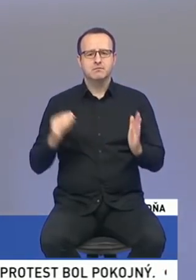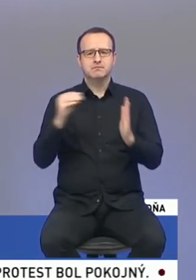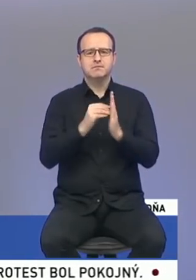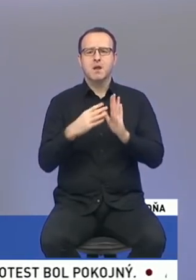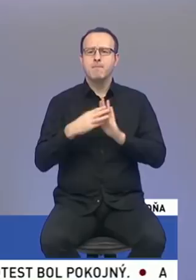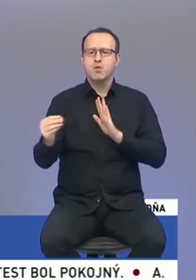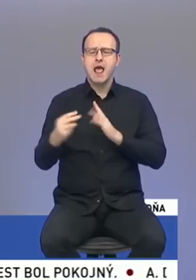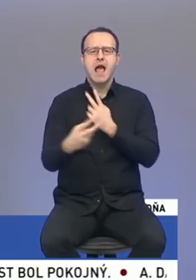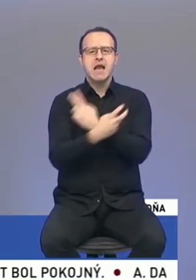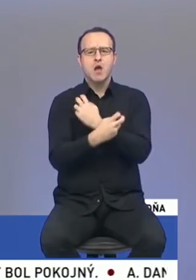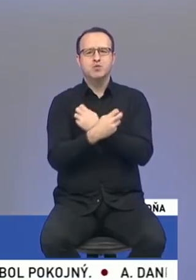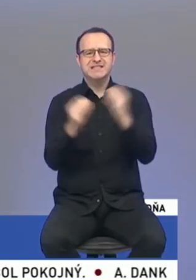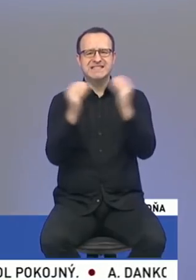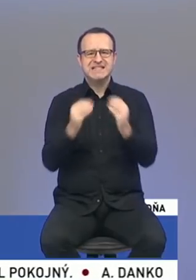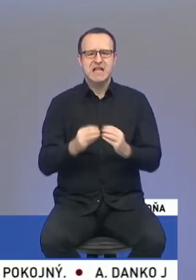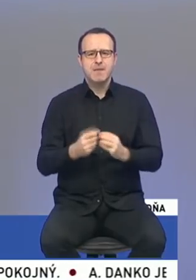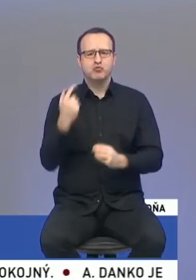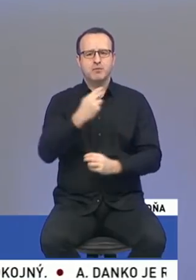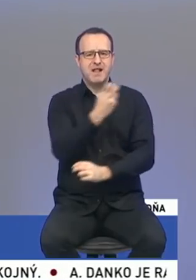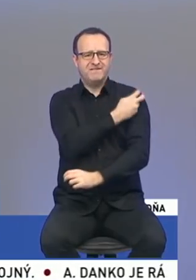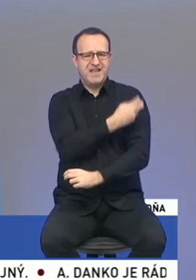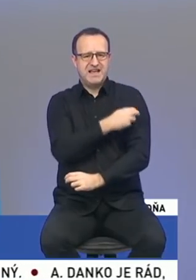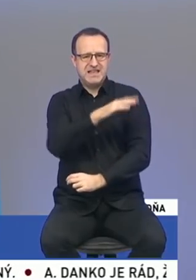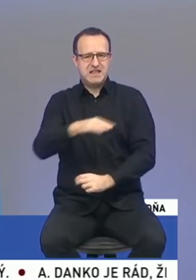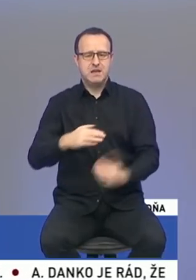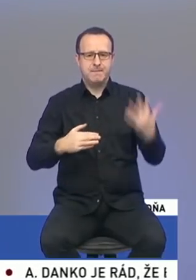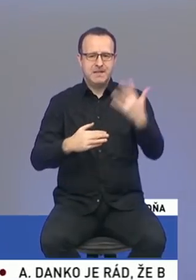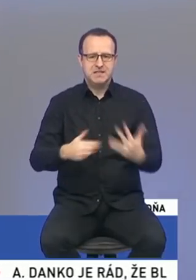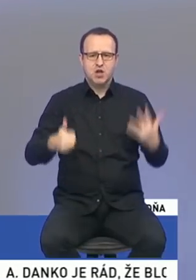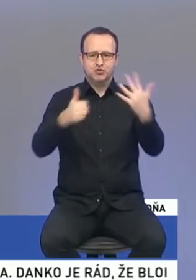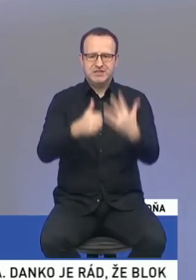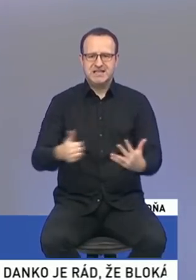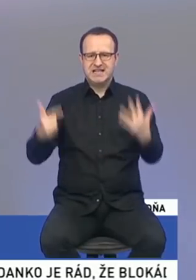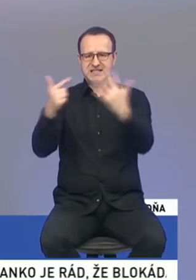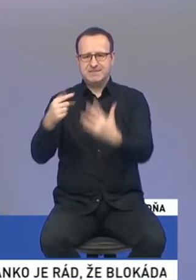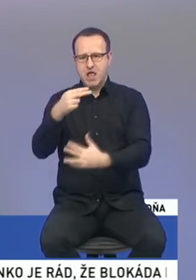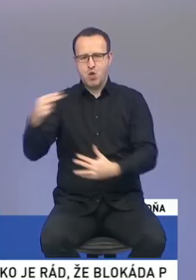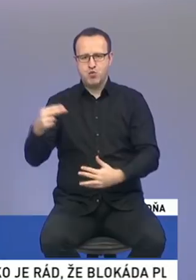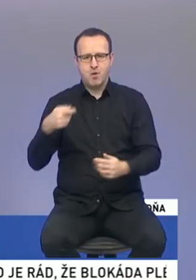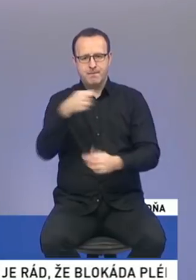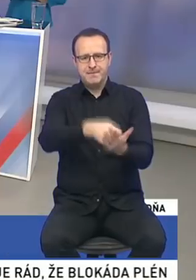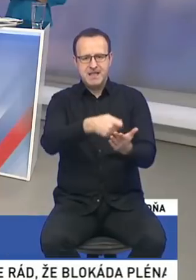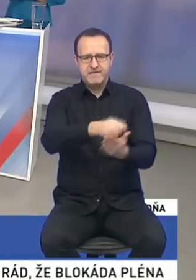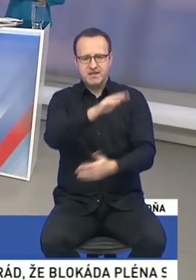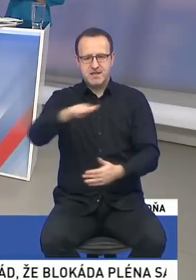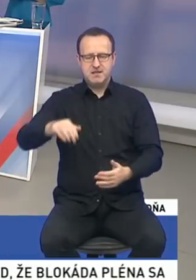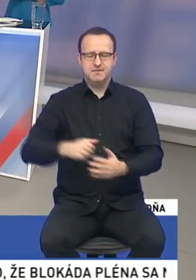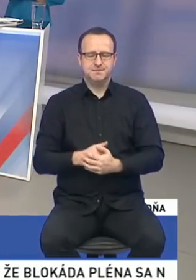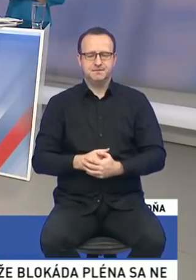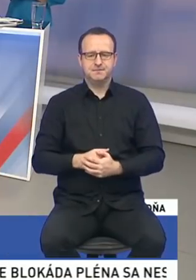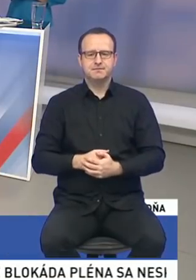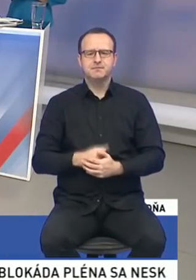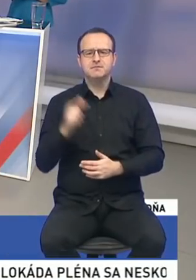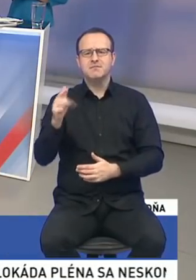systému. To znamená odstupňované ešte podľa vieku dieťaťa 50, 60, 70 eur. Ďakujem. Čo sa týka ešte tých